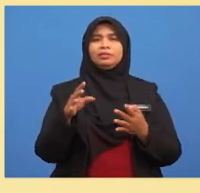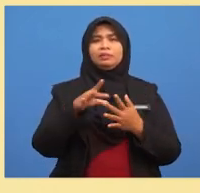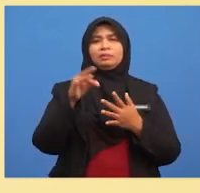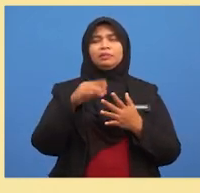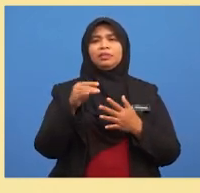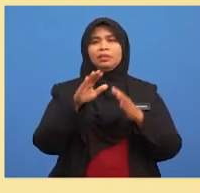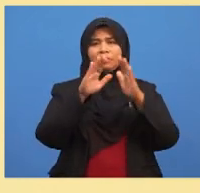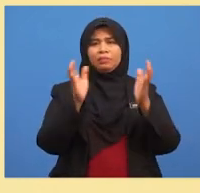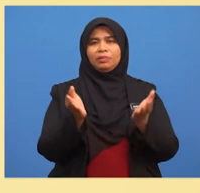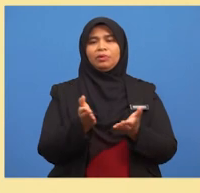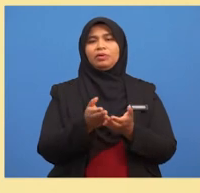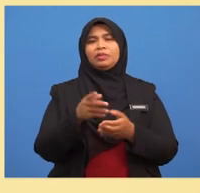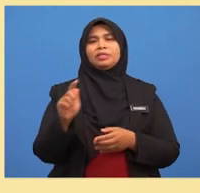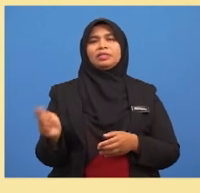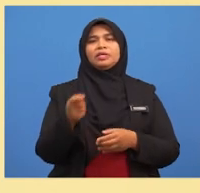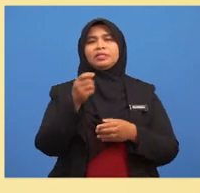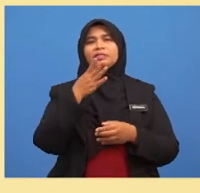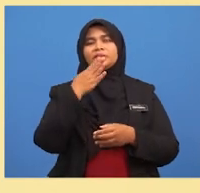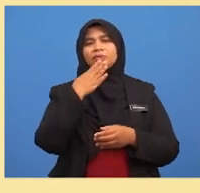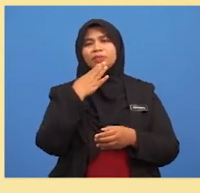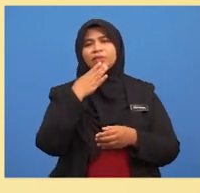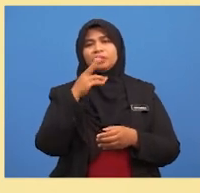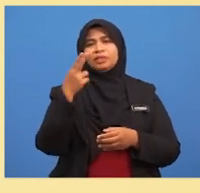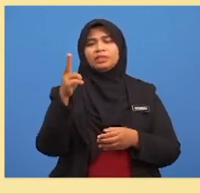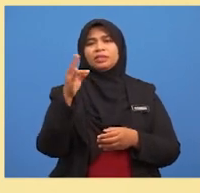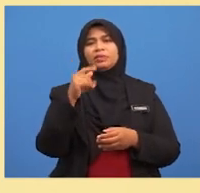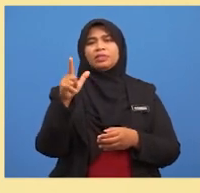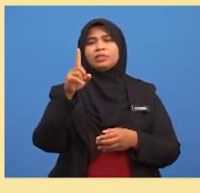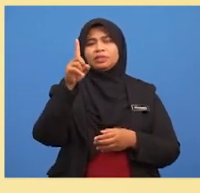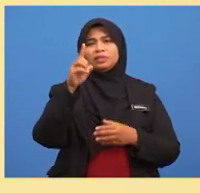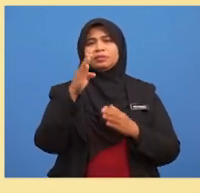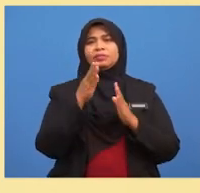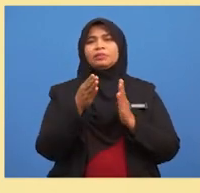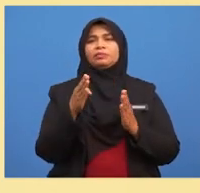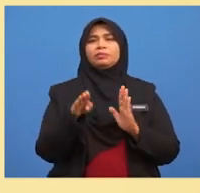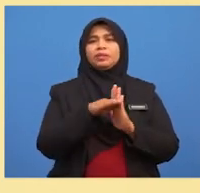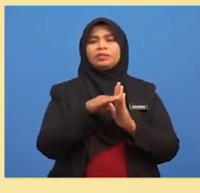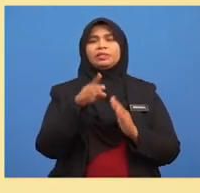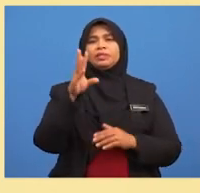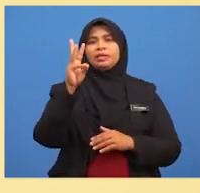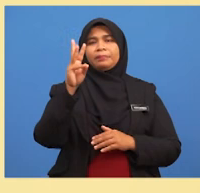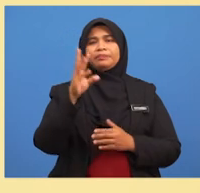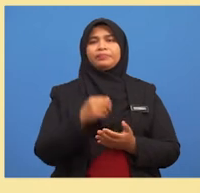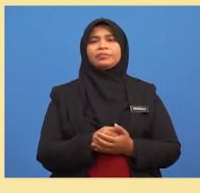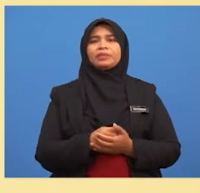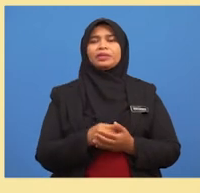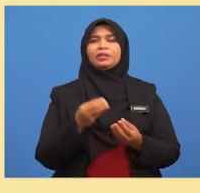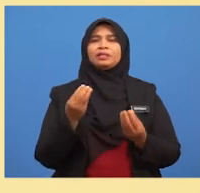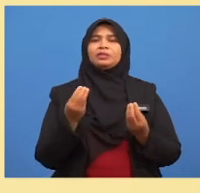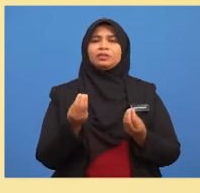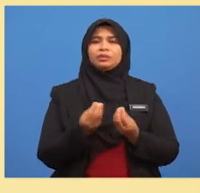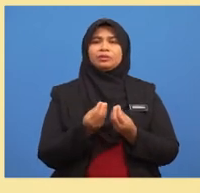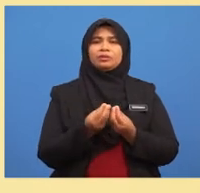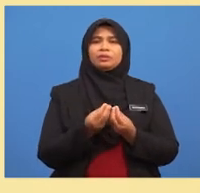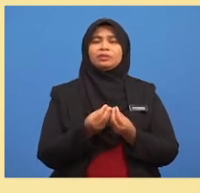berwarna hijau ialah 1 per 6 Hitung bilangan bola tenis